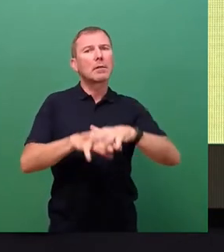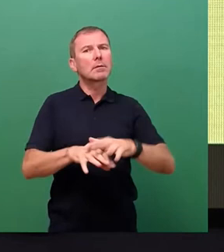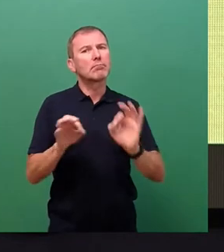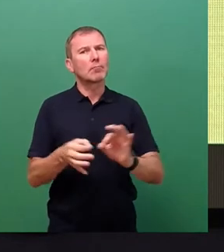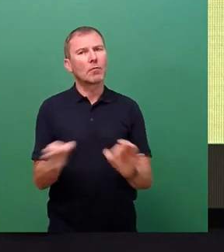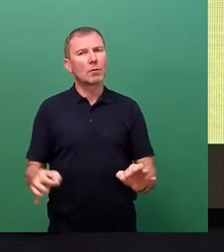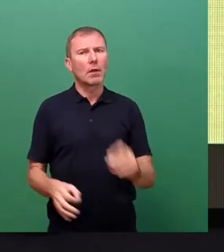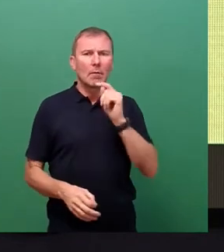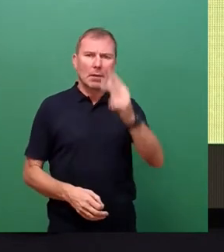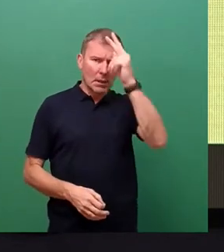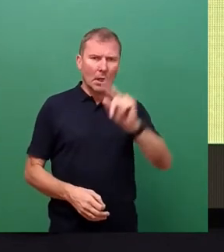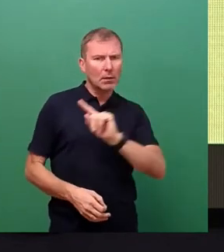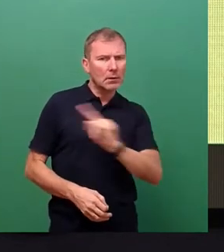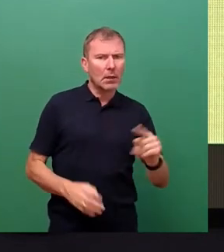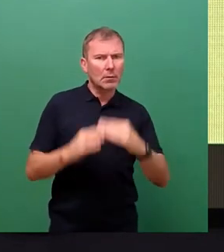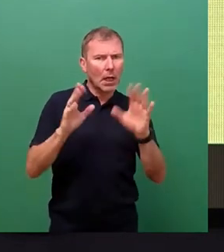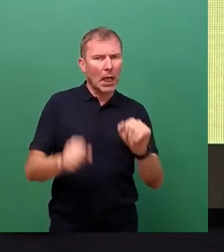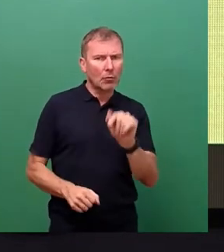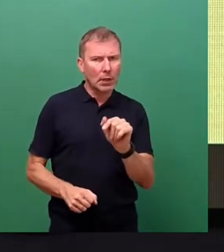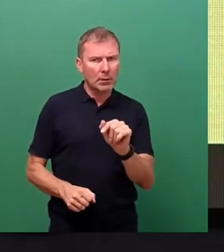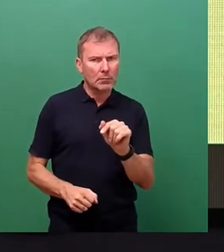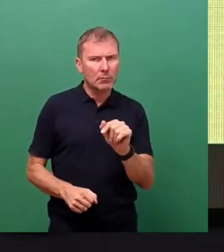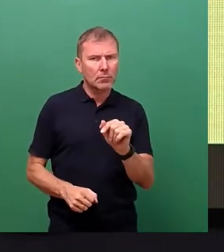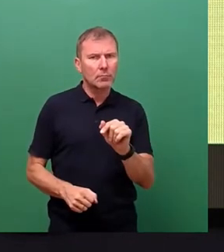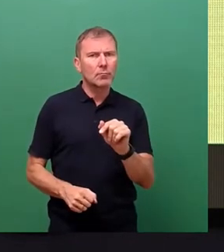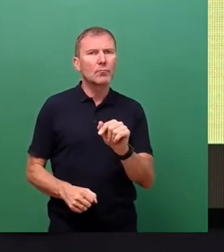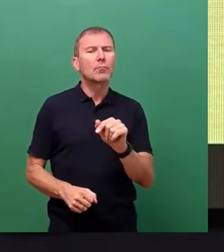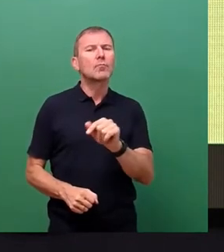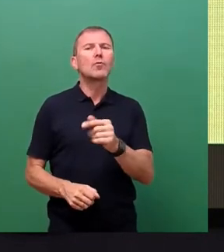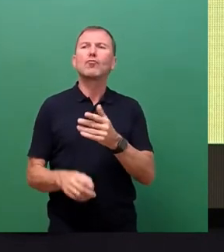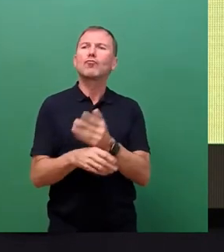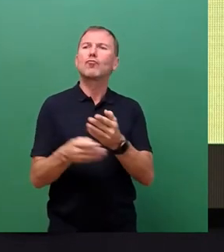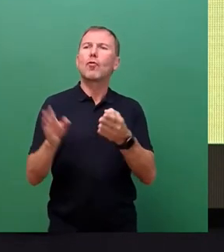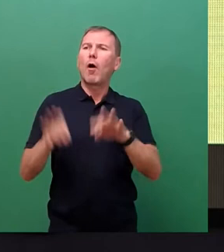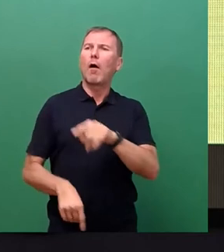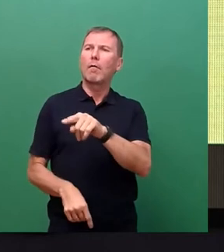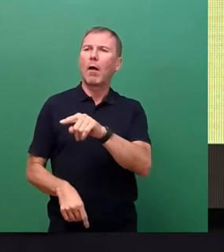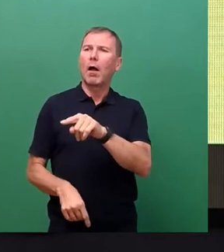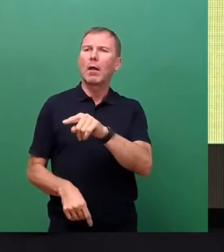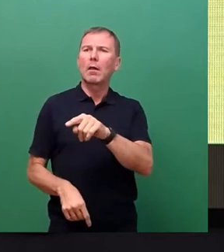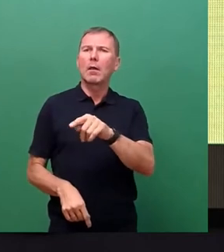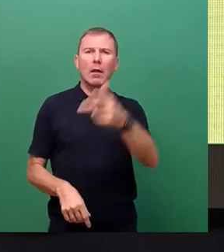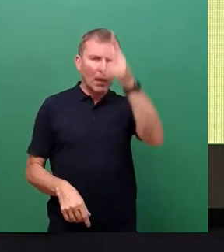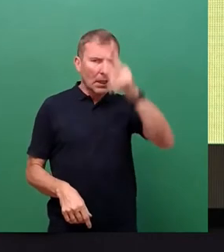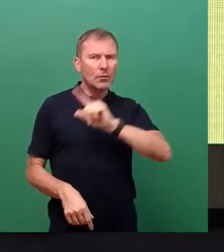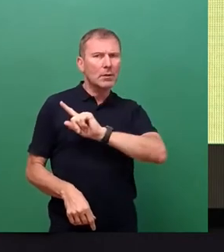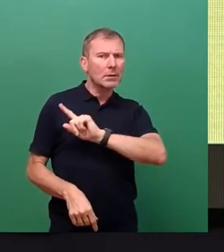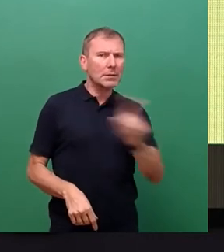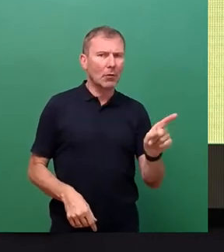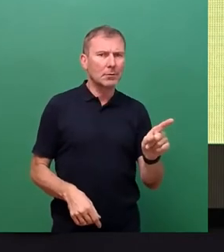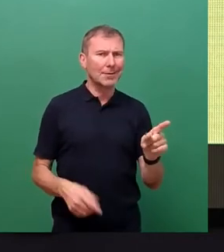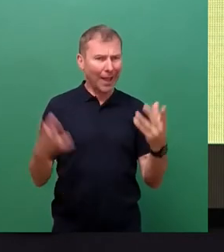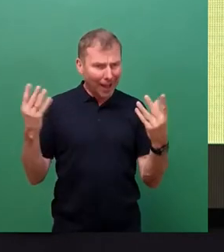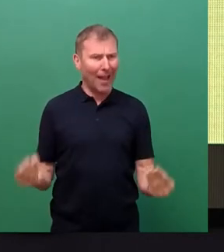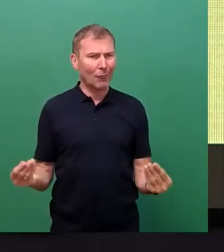.000 Haushalte bei dem Störfall am 13. September ausgefallen